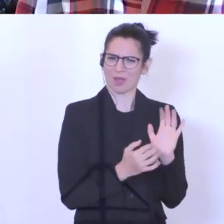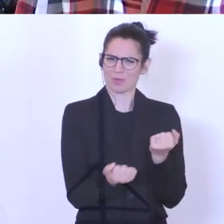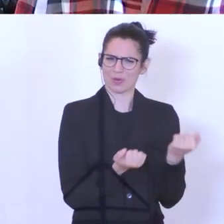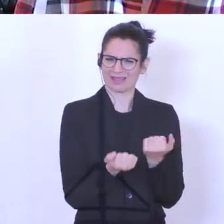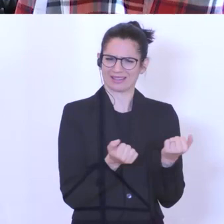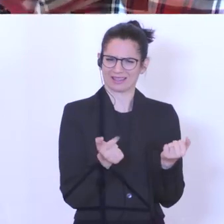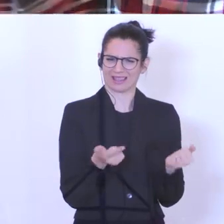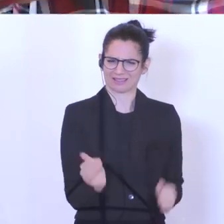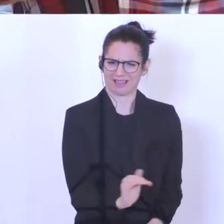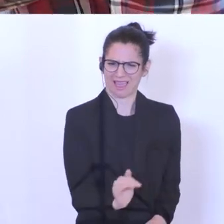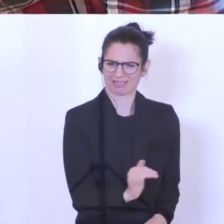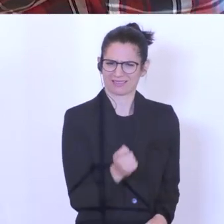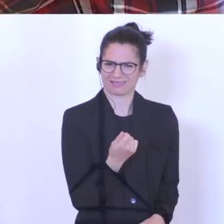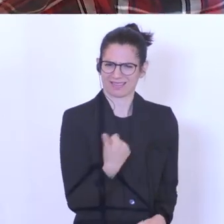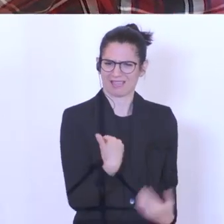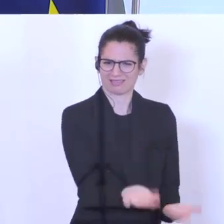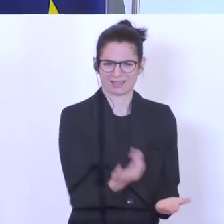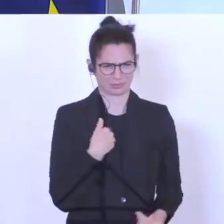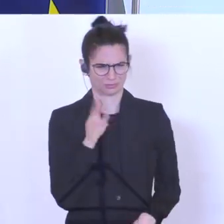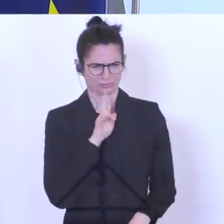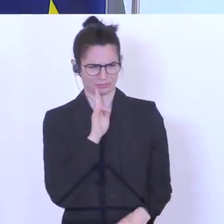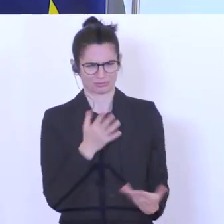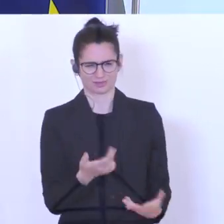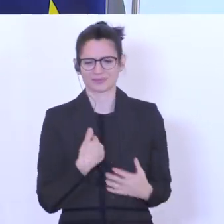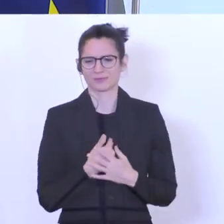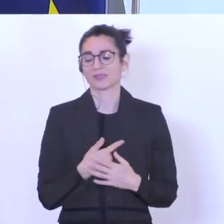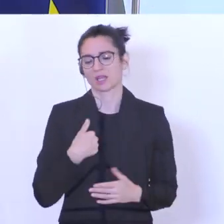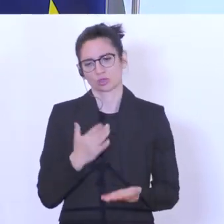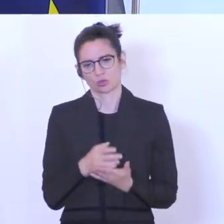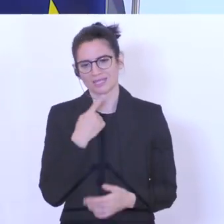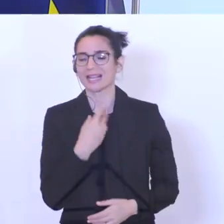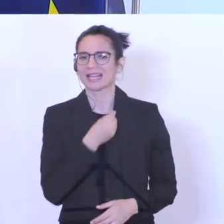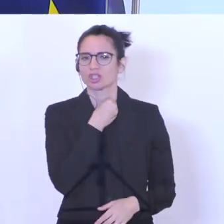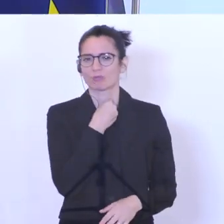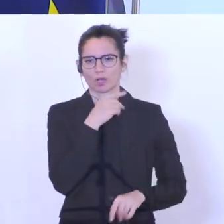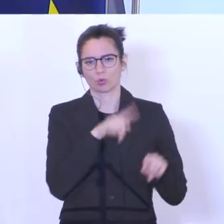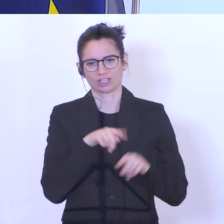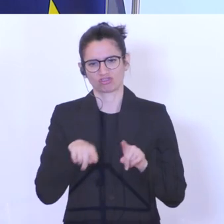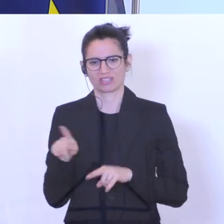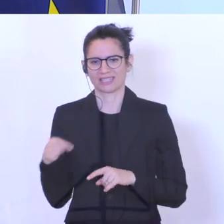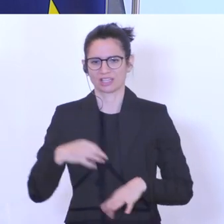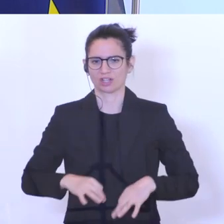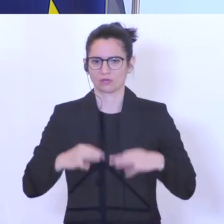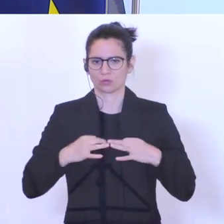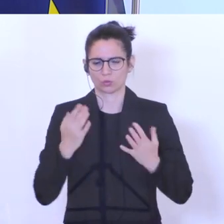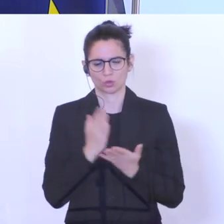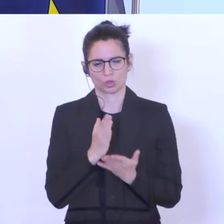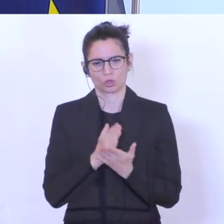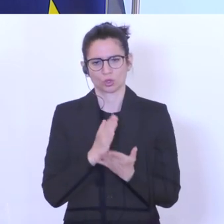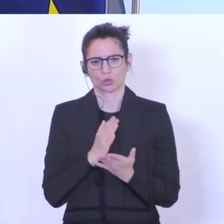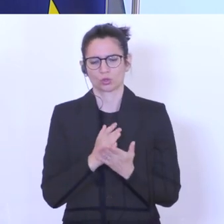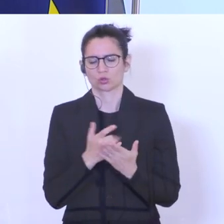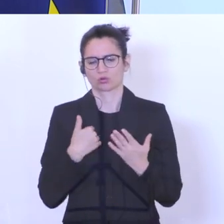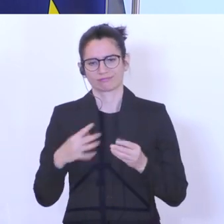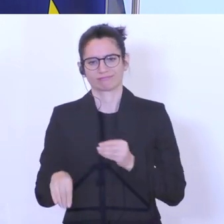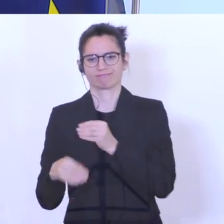überreicht. Um das geht's. Die Geschmäcker sind verschieden und ich habe es auch schon in der Früh kurz anmerken